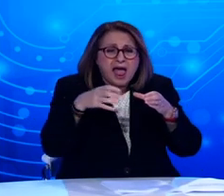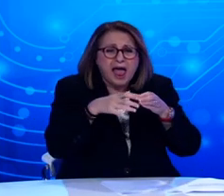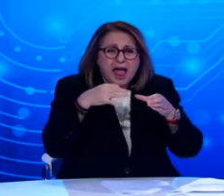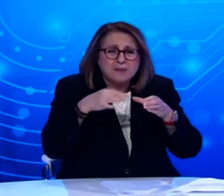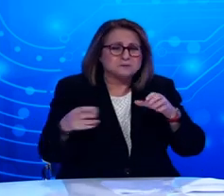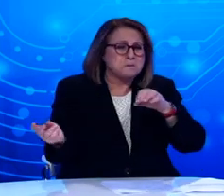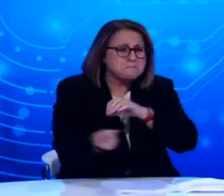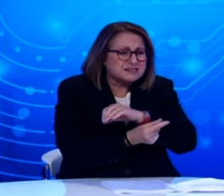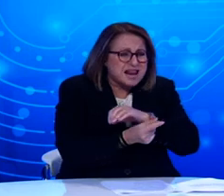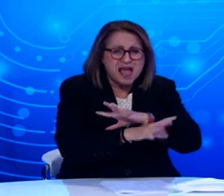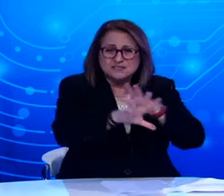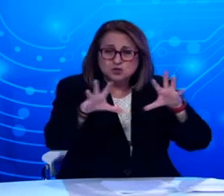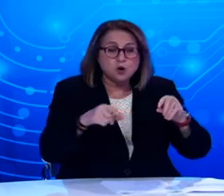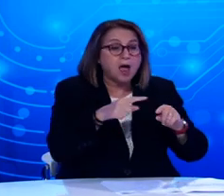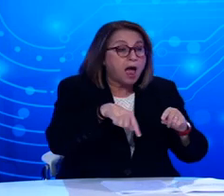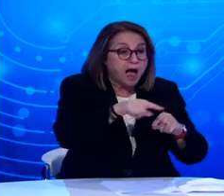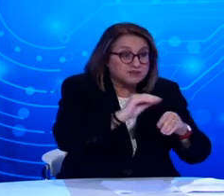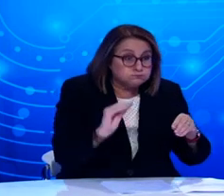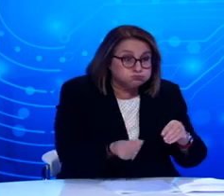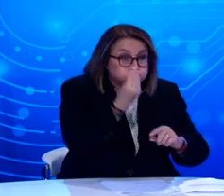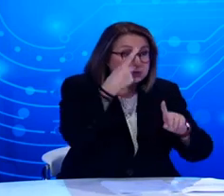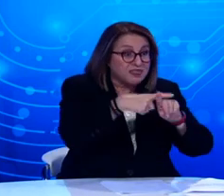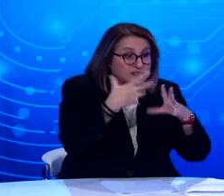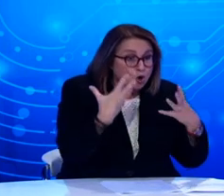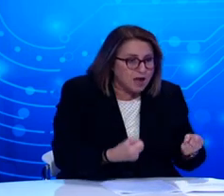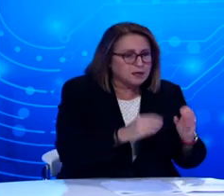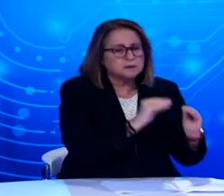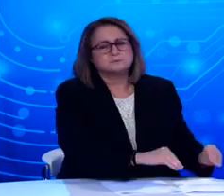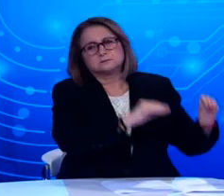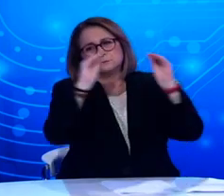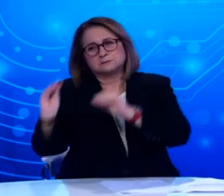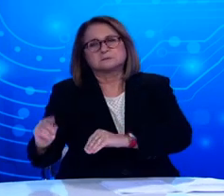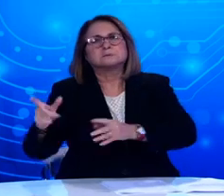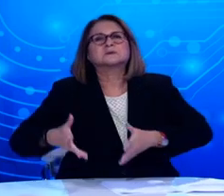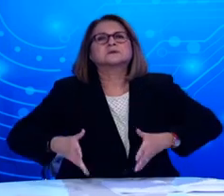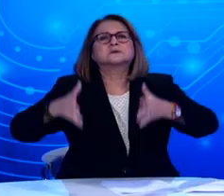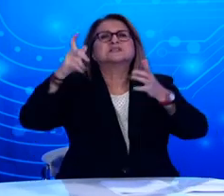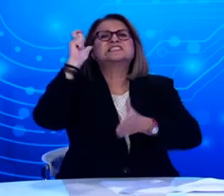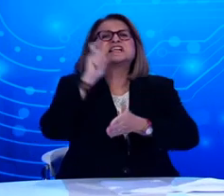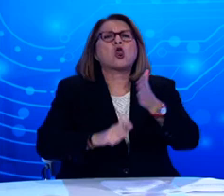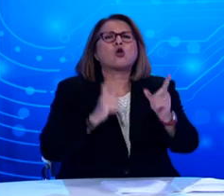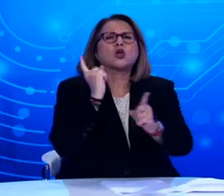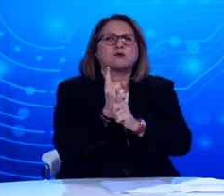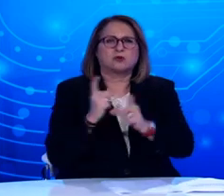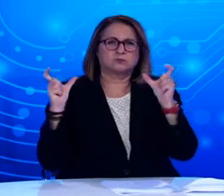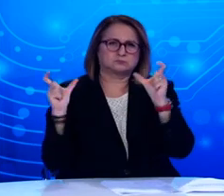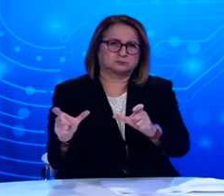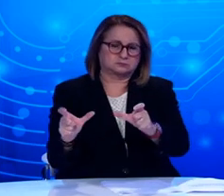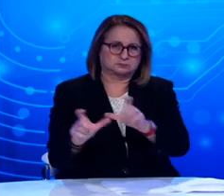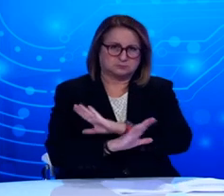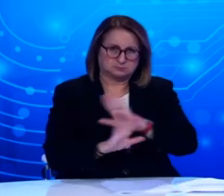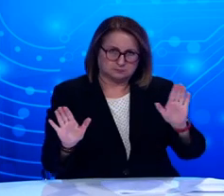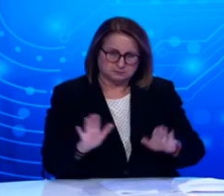π.χ. μετανάστες, σε ξενοδοχεία καραντίνας. Τέλος, για την προστασία της υγείας των εργαζομένων. Λαμβάνονται τα ακόλουθα μέτρα.